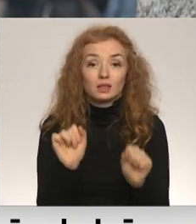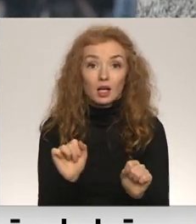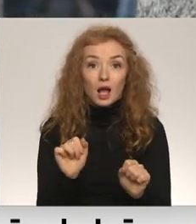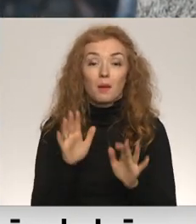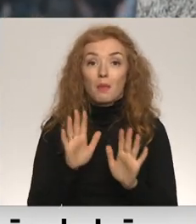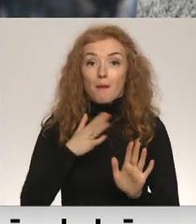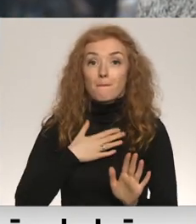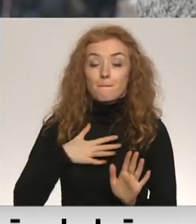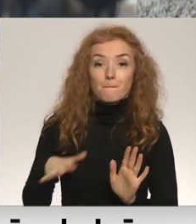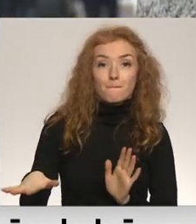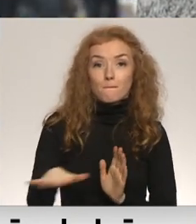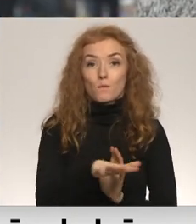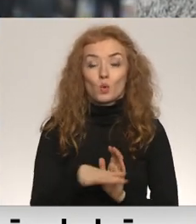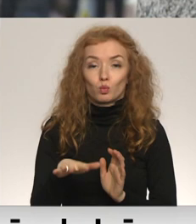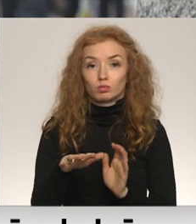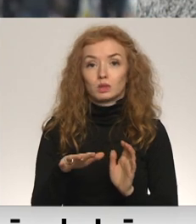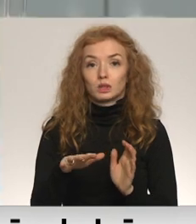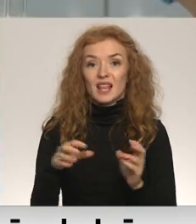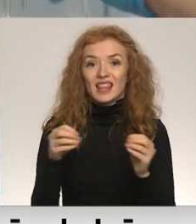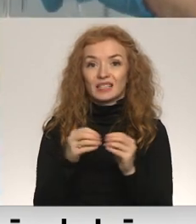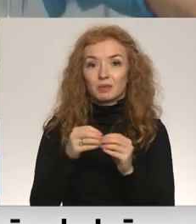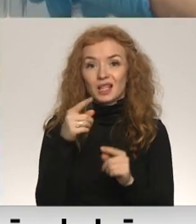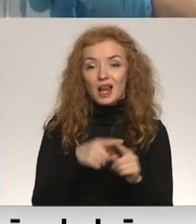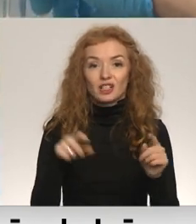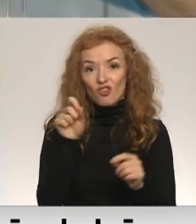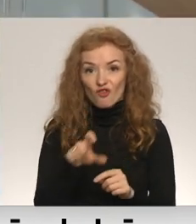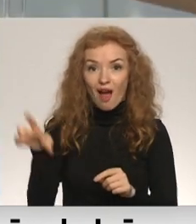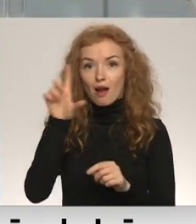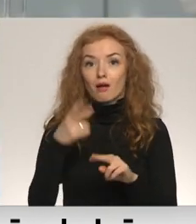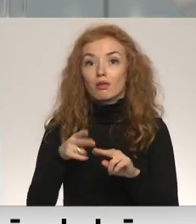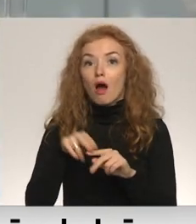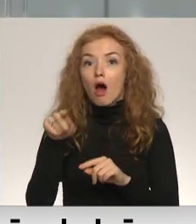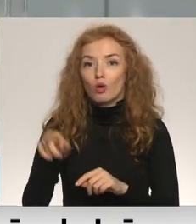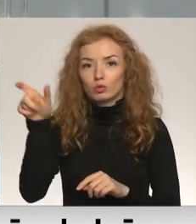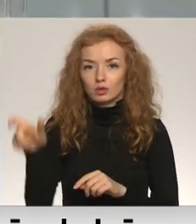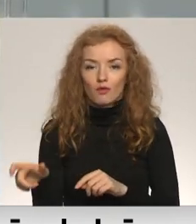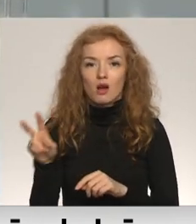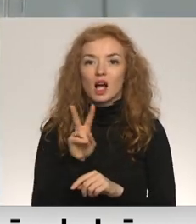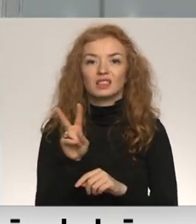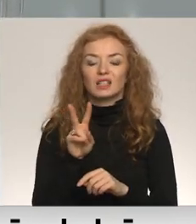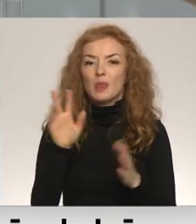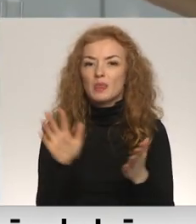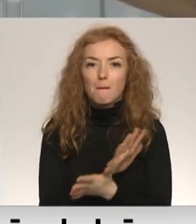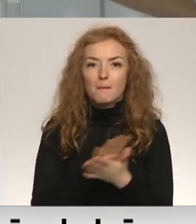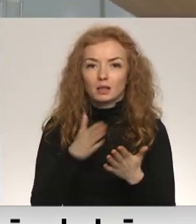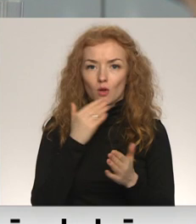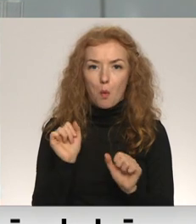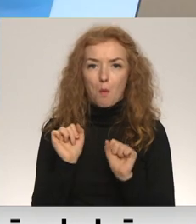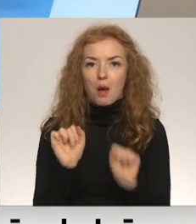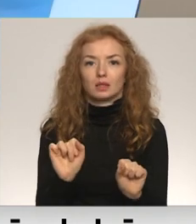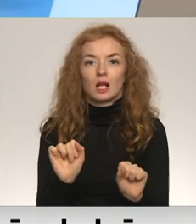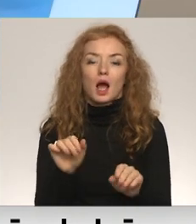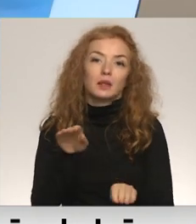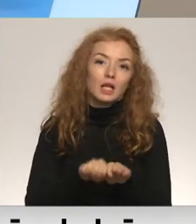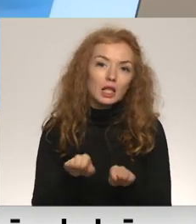ir, teiksim, pat desmit reizes vairāk tādu cilvēku, kas vispār necik nav pasargāta salīdzinot ar,